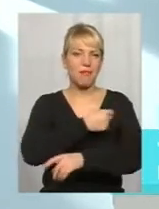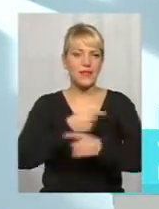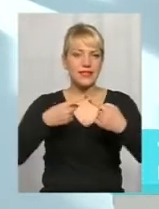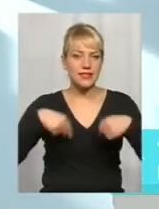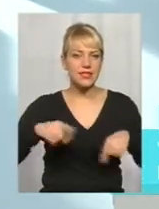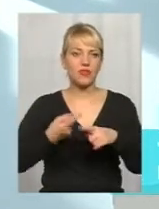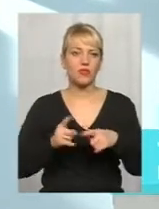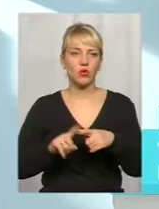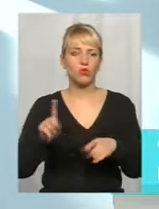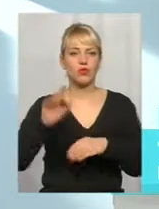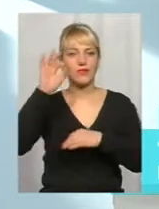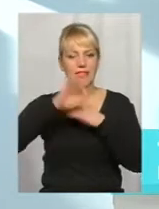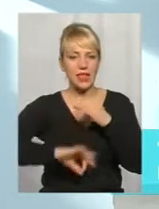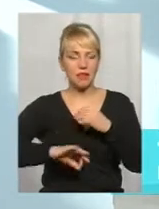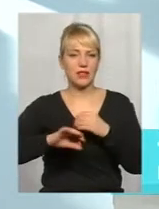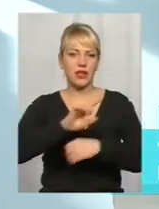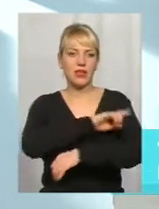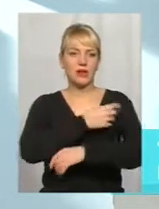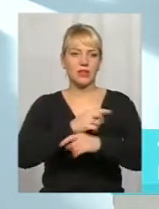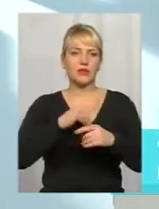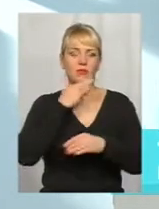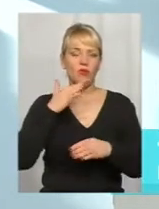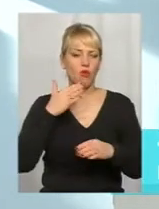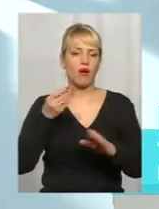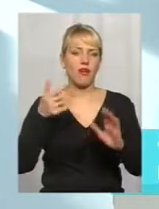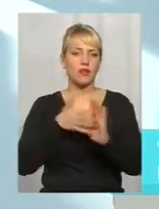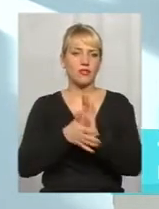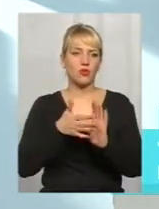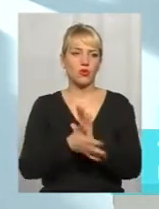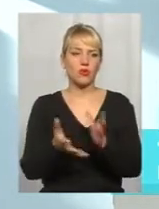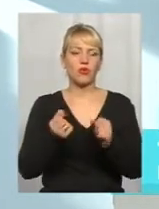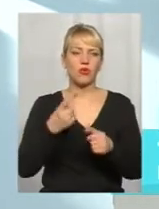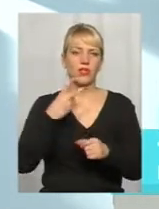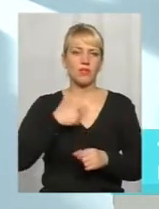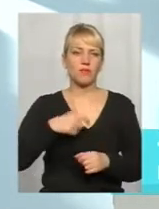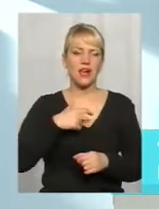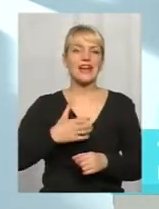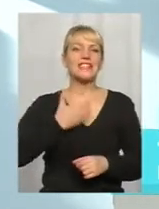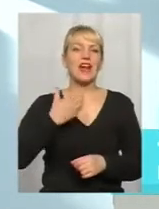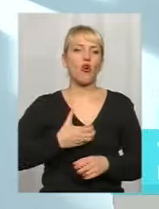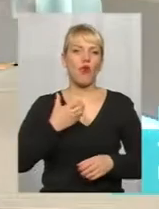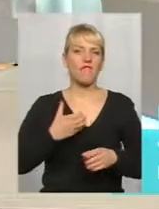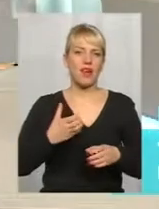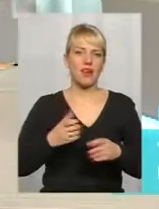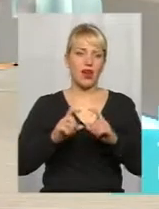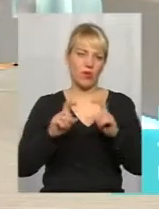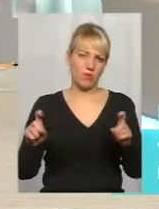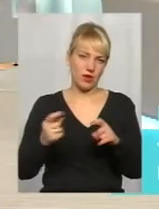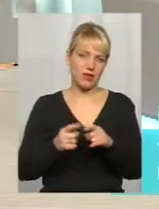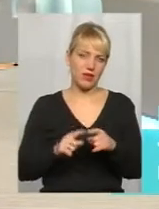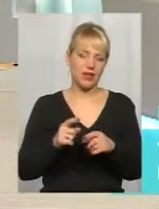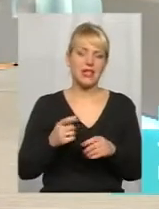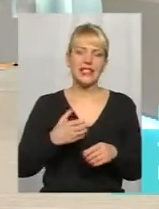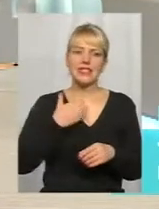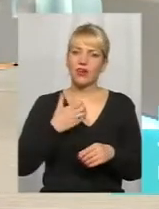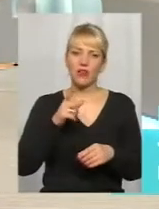расходів по лечению пациента берет на себе страховая компания. Страховые компании очень стервозные компании, вони